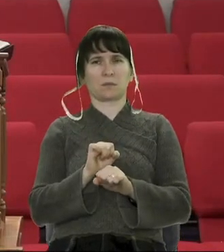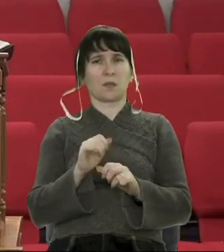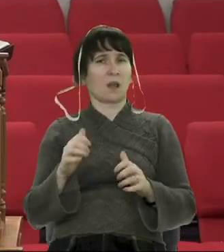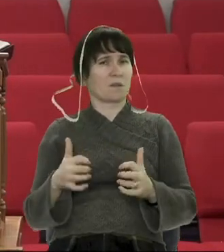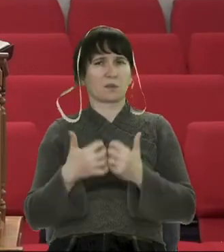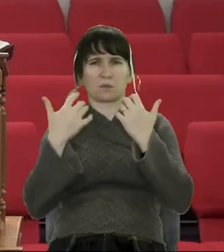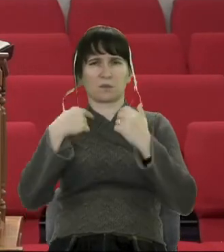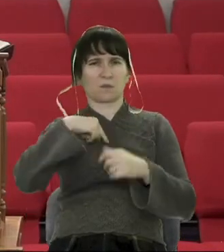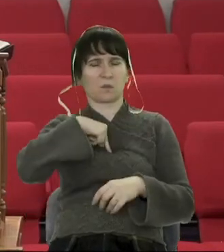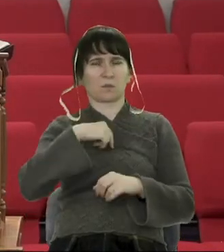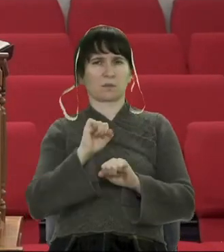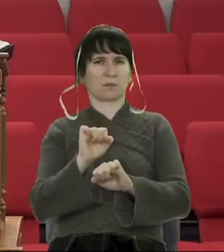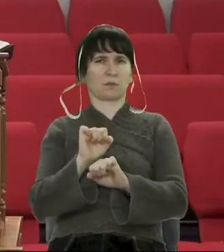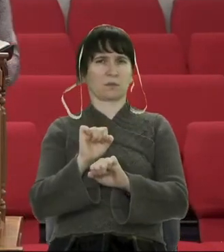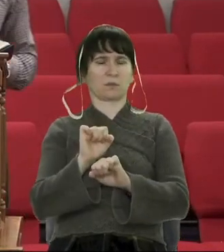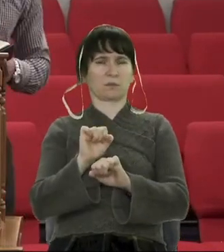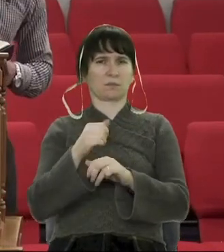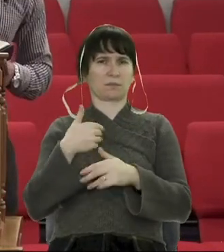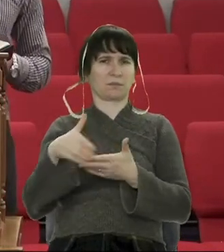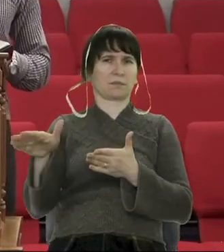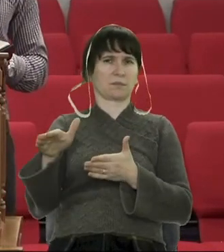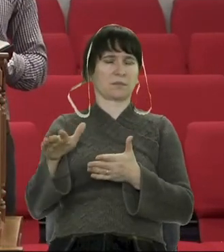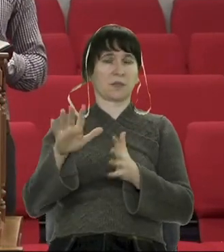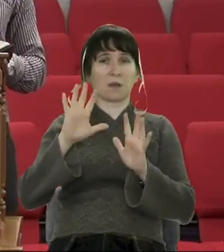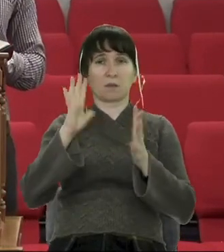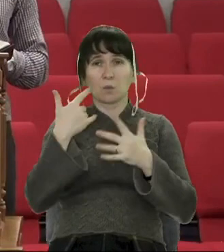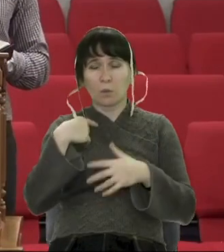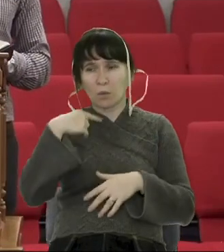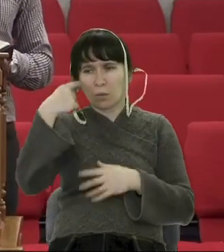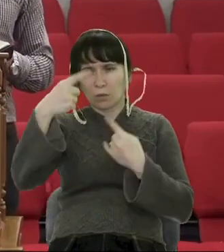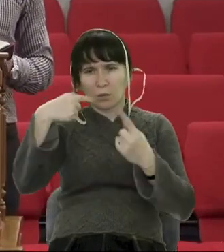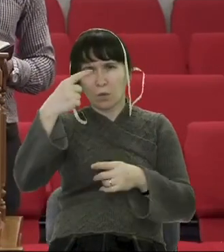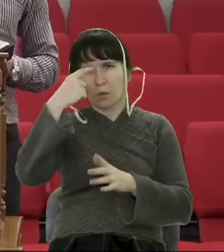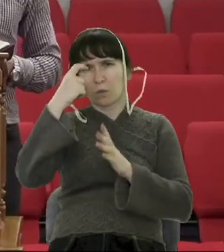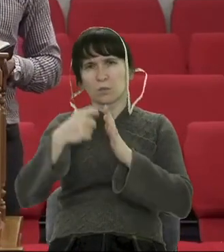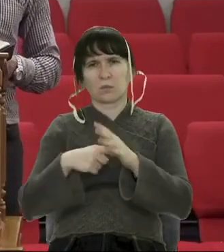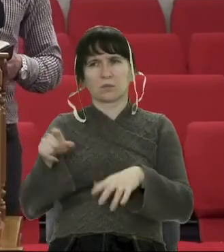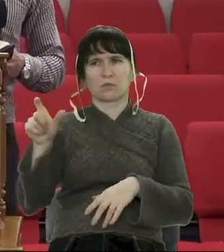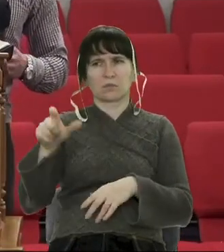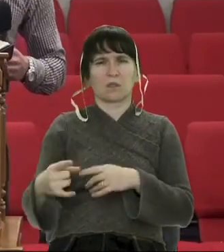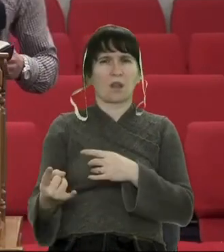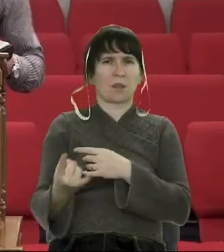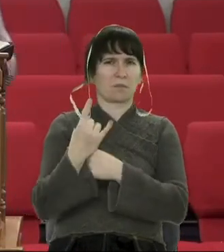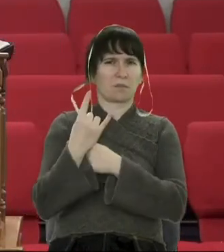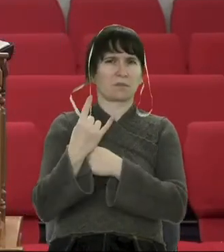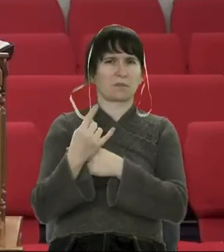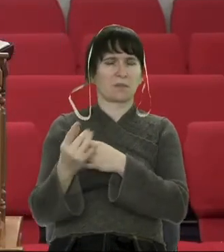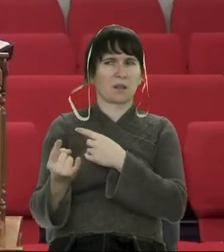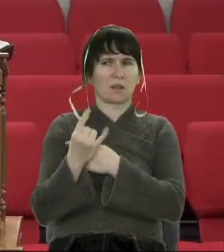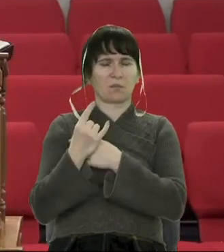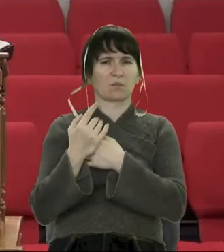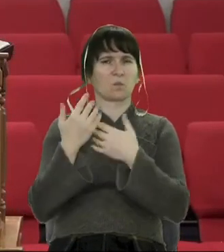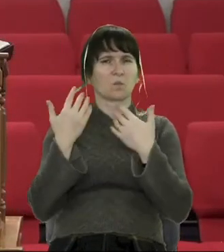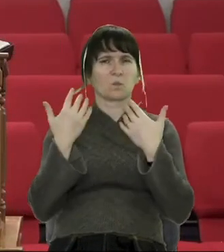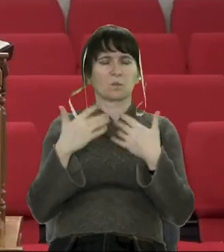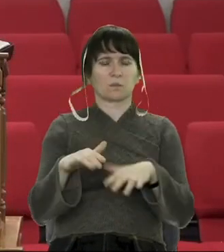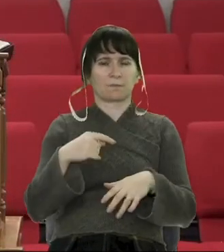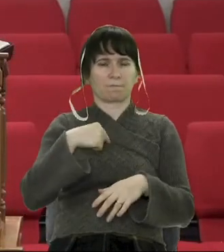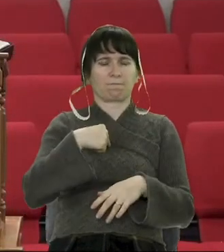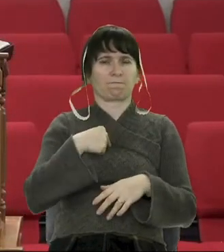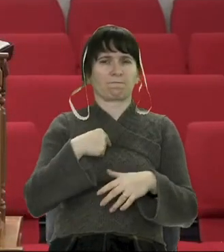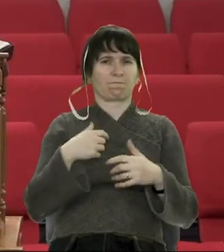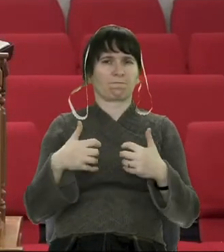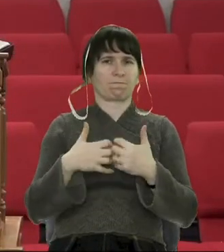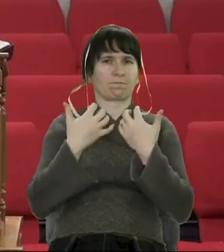Автоматично. І коли ми дізнаємося, що нас обманула та чи інша людина, ми вже автоматично себе